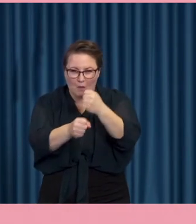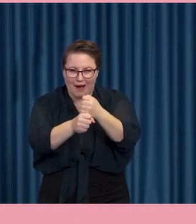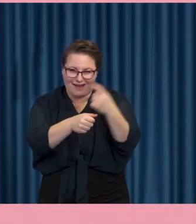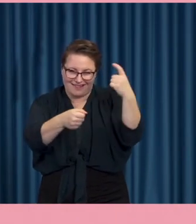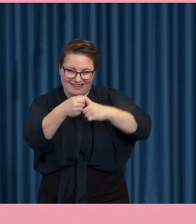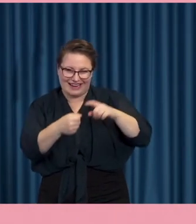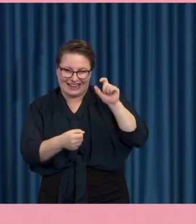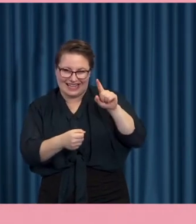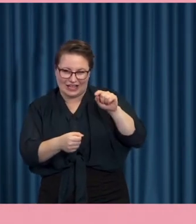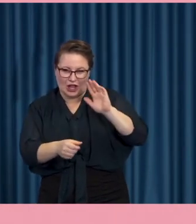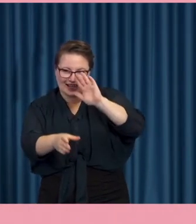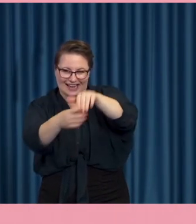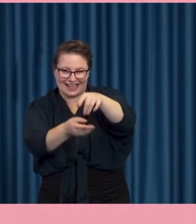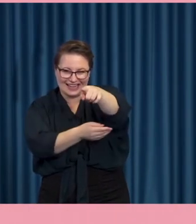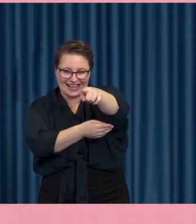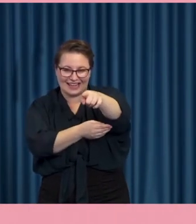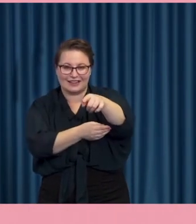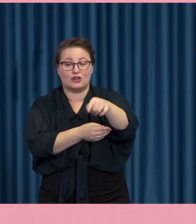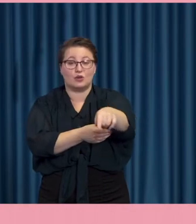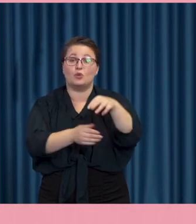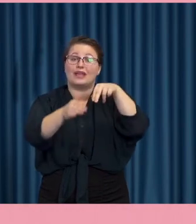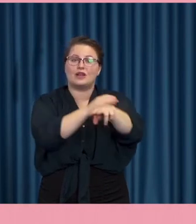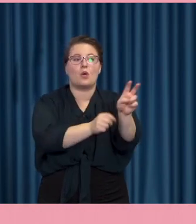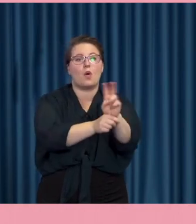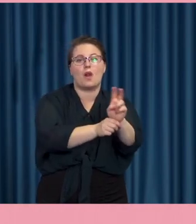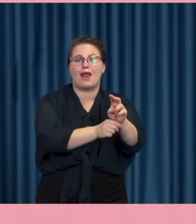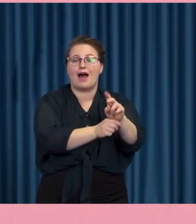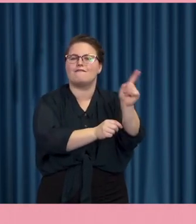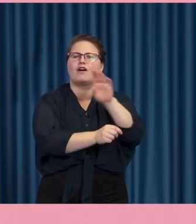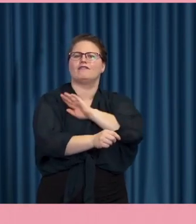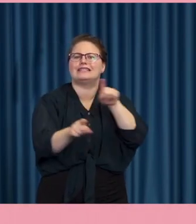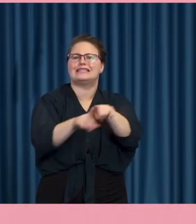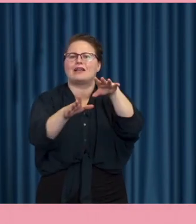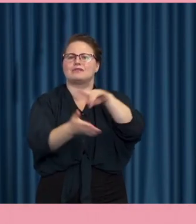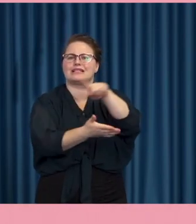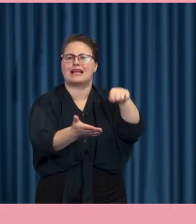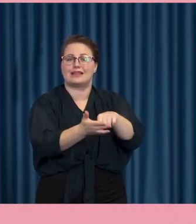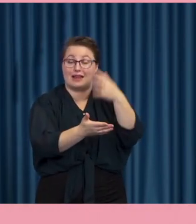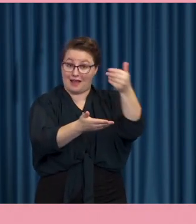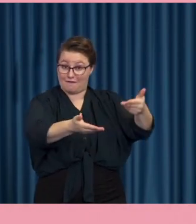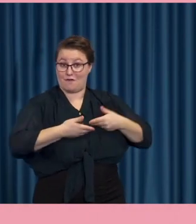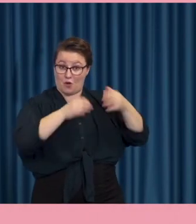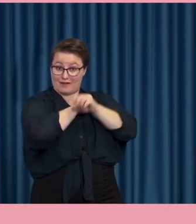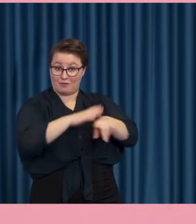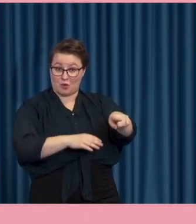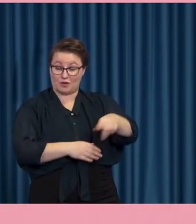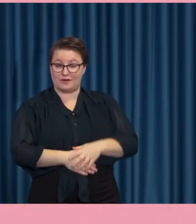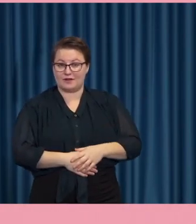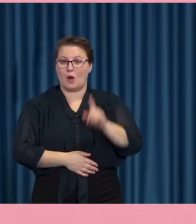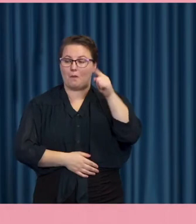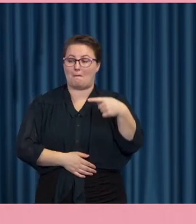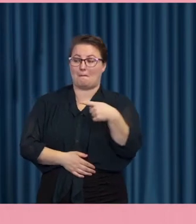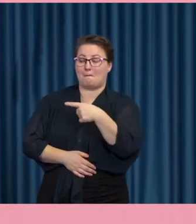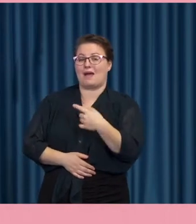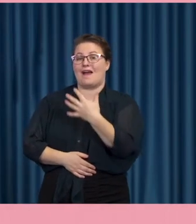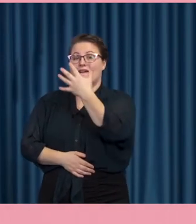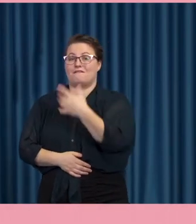delaktighet om de kan dela med sig lite av sina lärdomar. Och femte till elfte oktober så